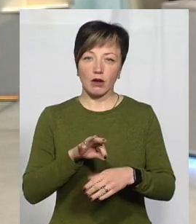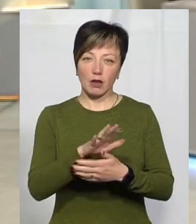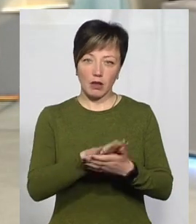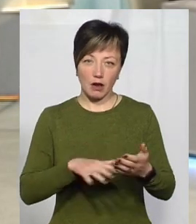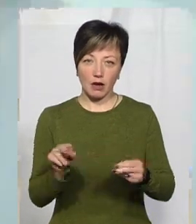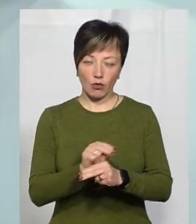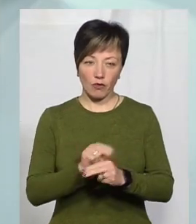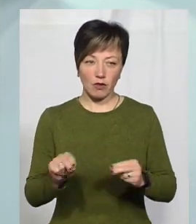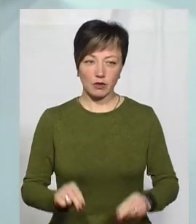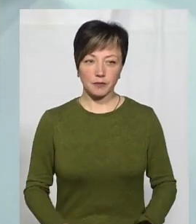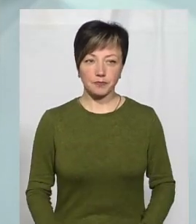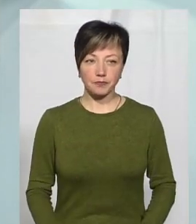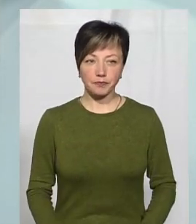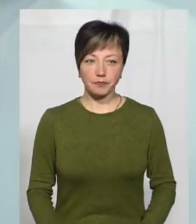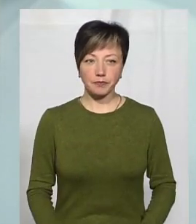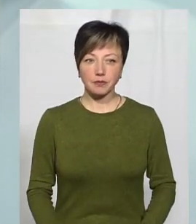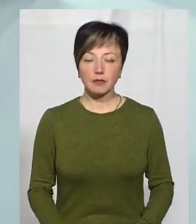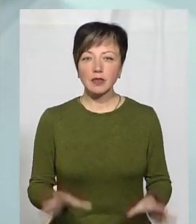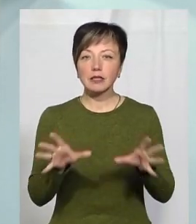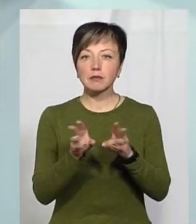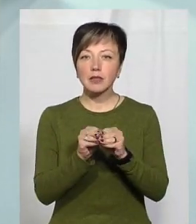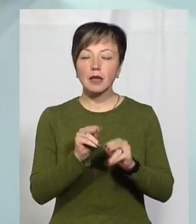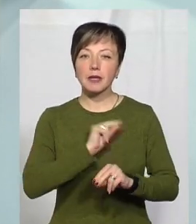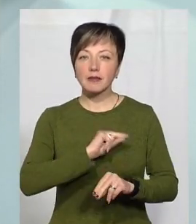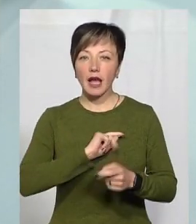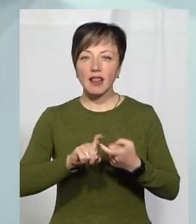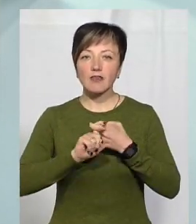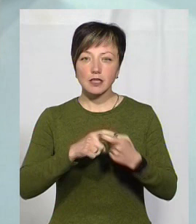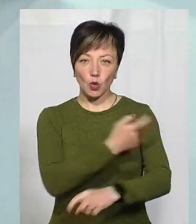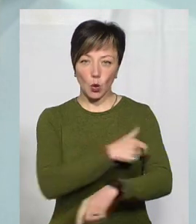і далі лікувати сумісно спеціалістами інфекційної лікарні.